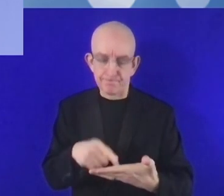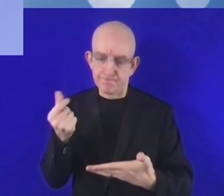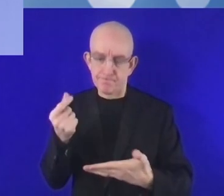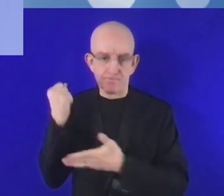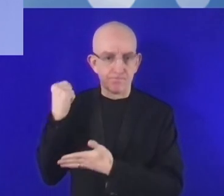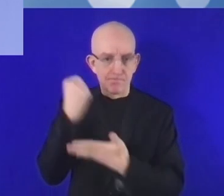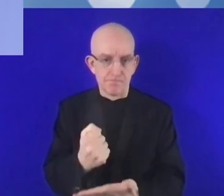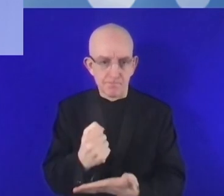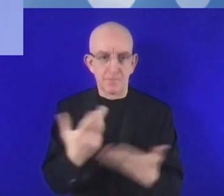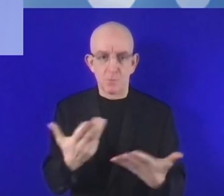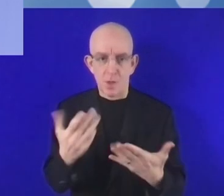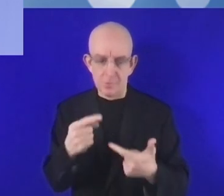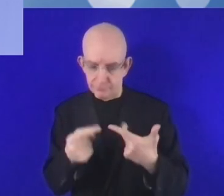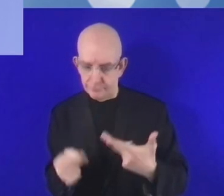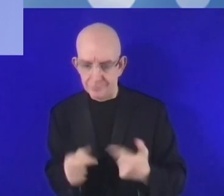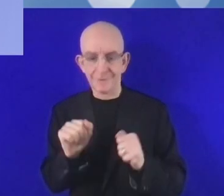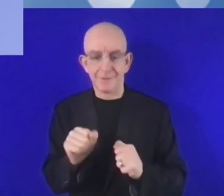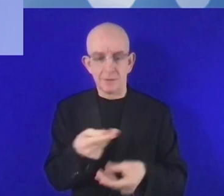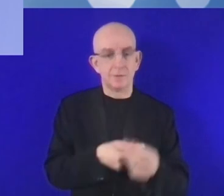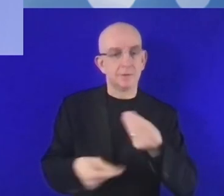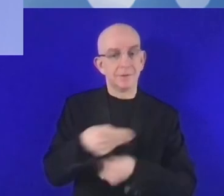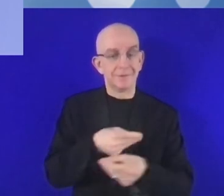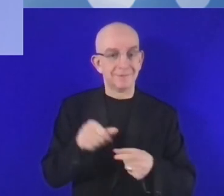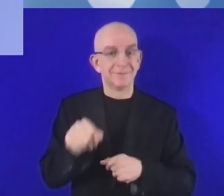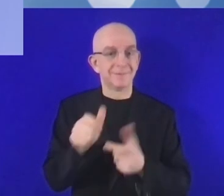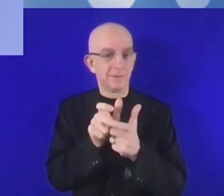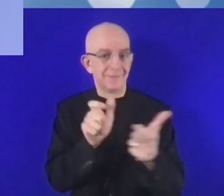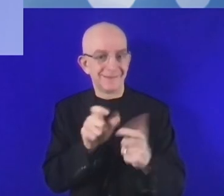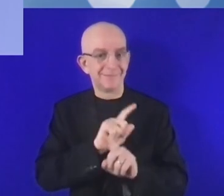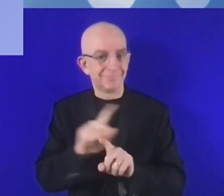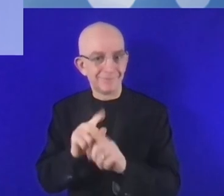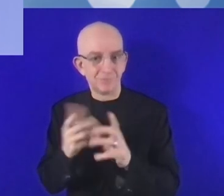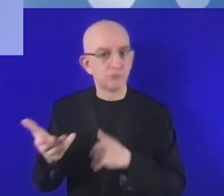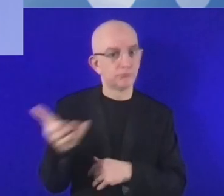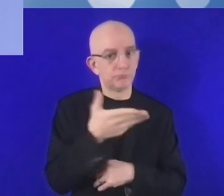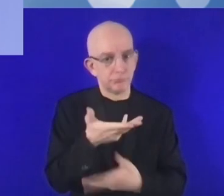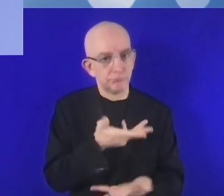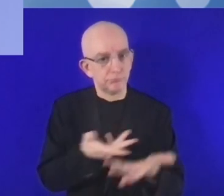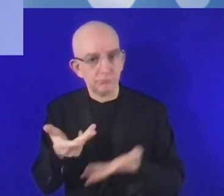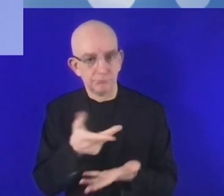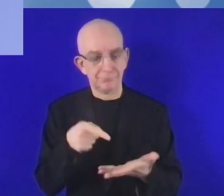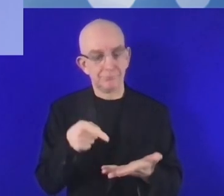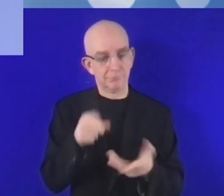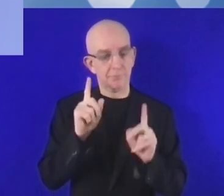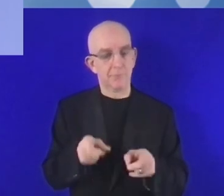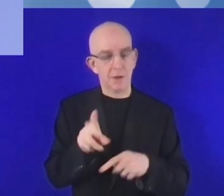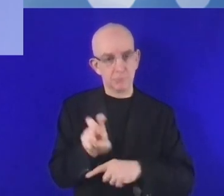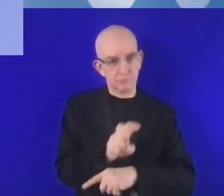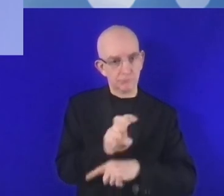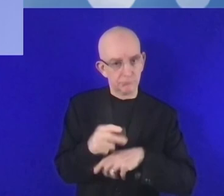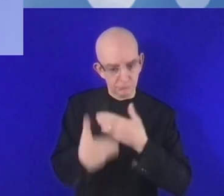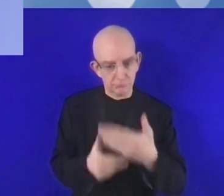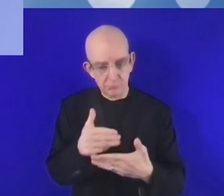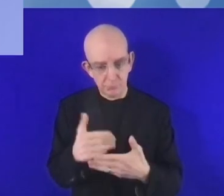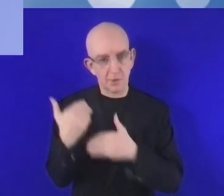الانشغال فيها والعمل عليها. مما سيؤدي